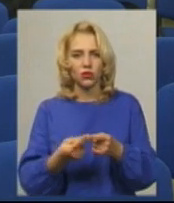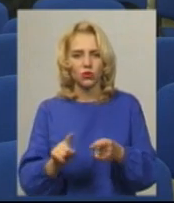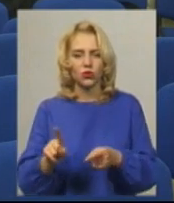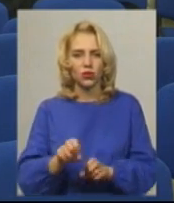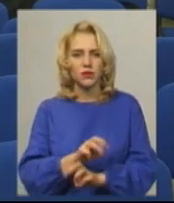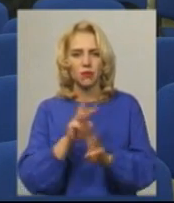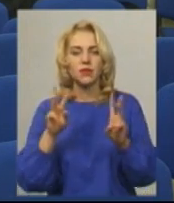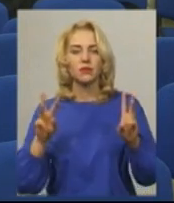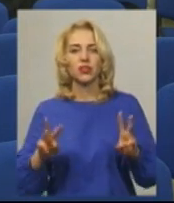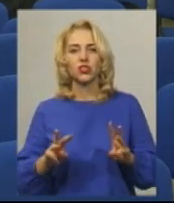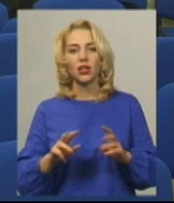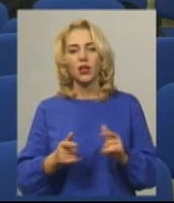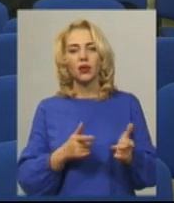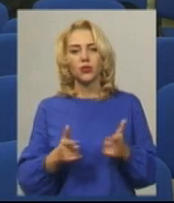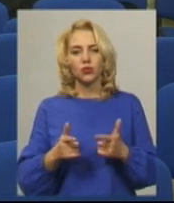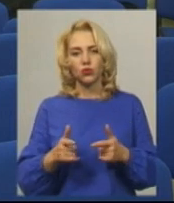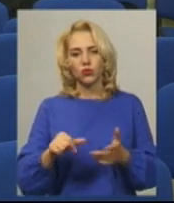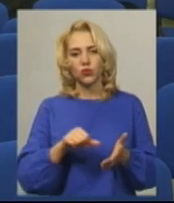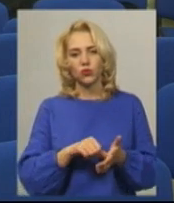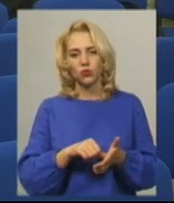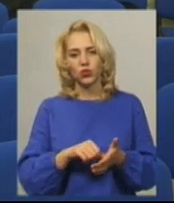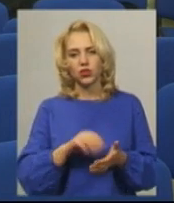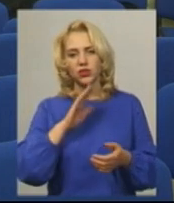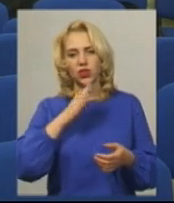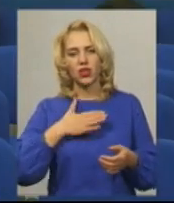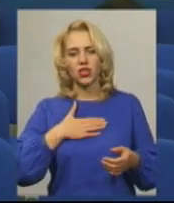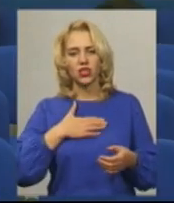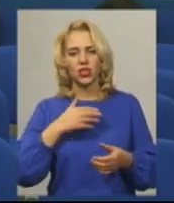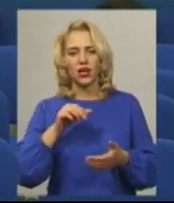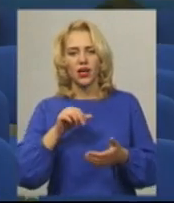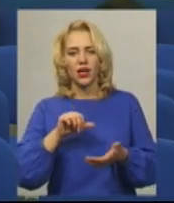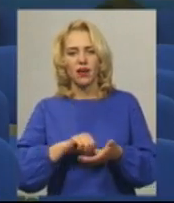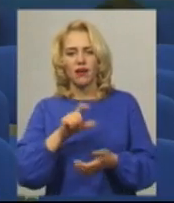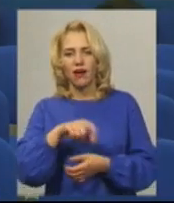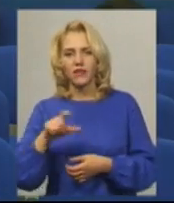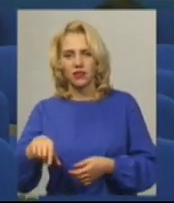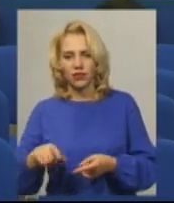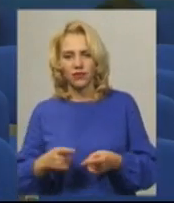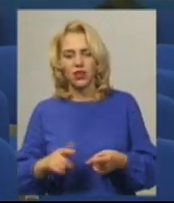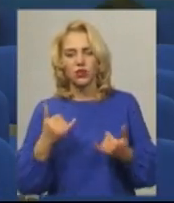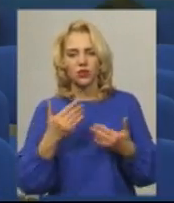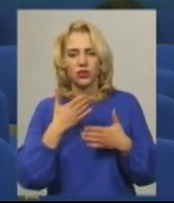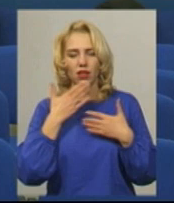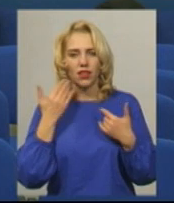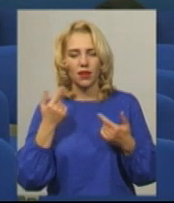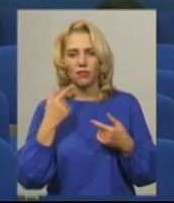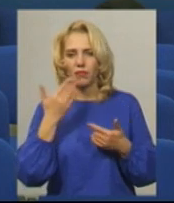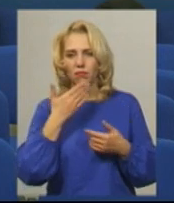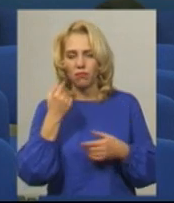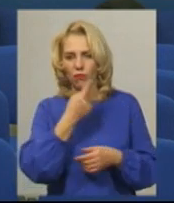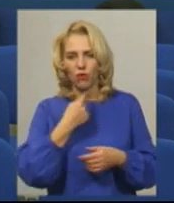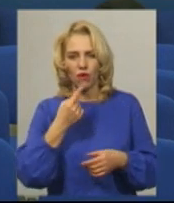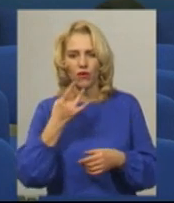забезпечити підготовку, участь наших гривців. «Сьогодні не йде розмова про